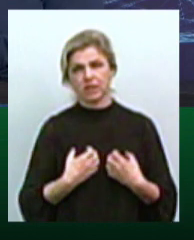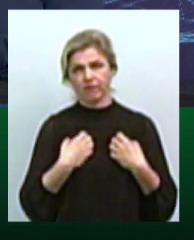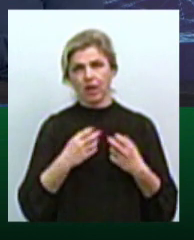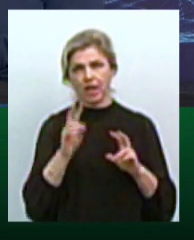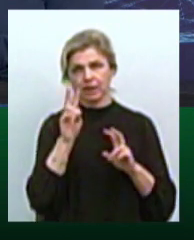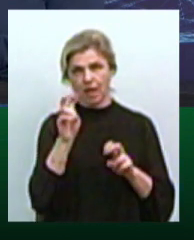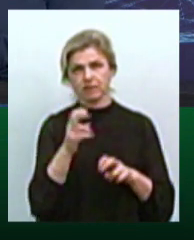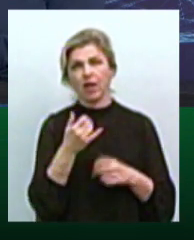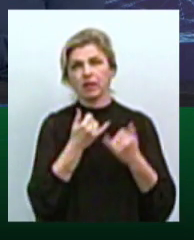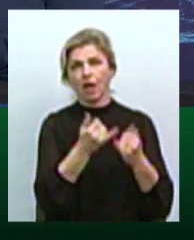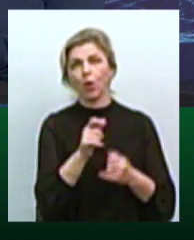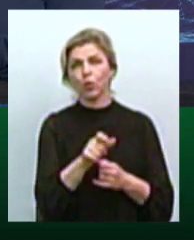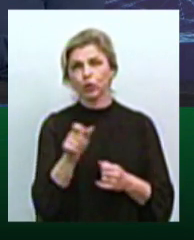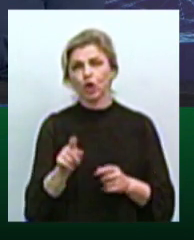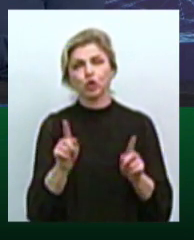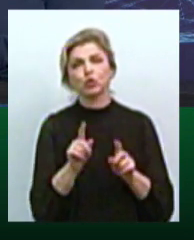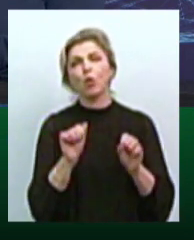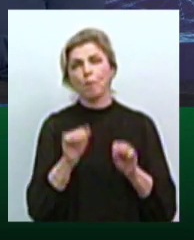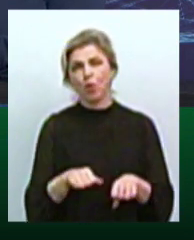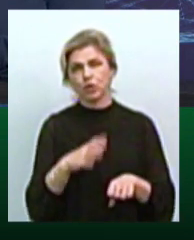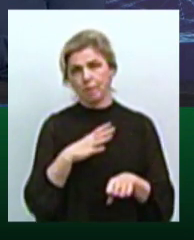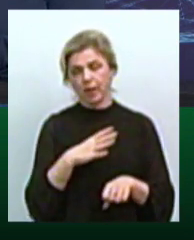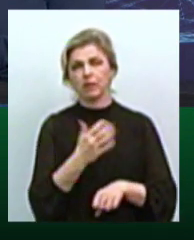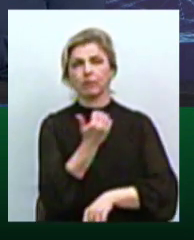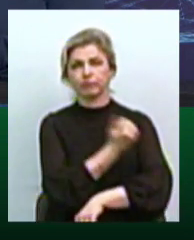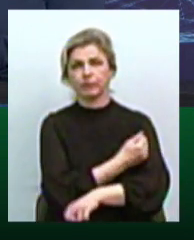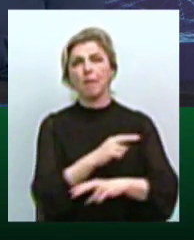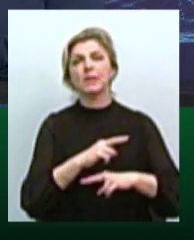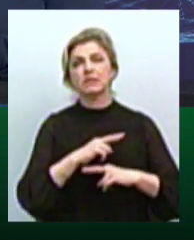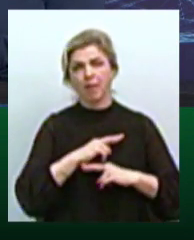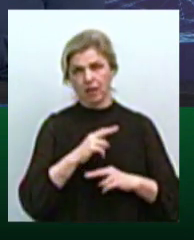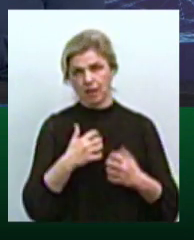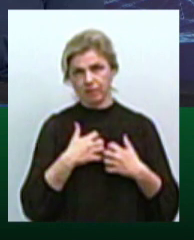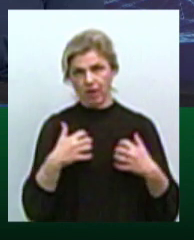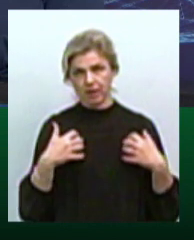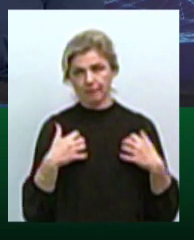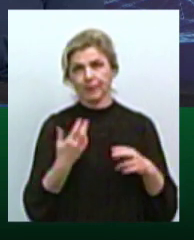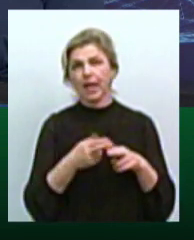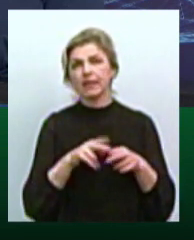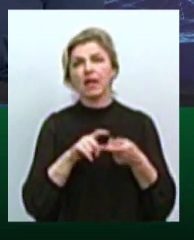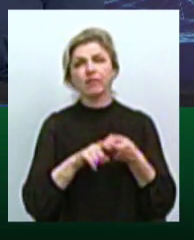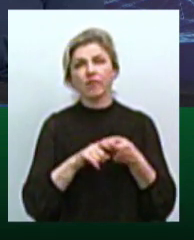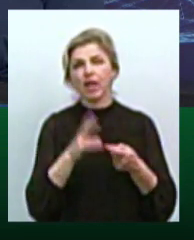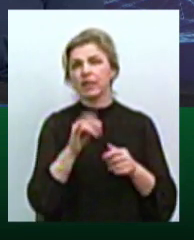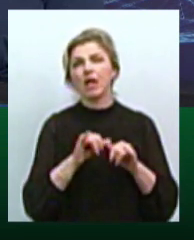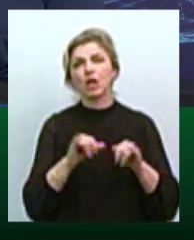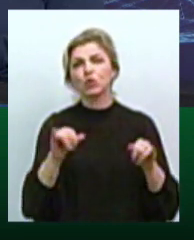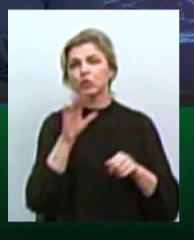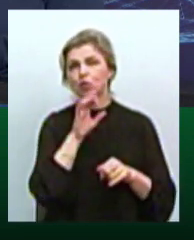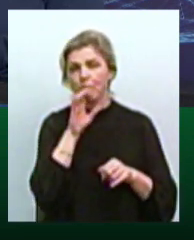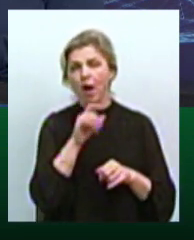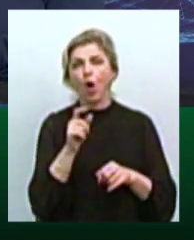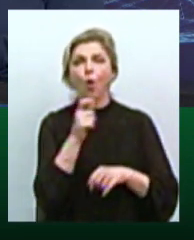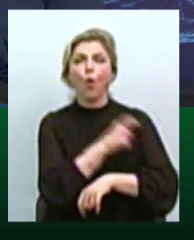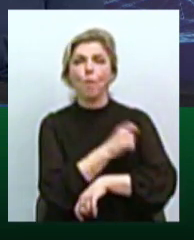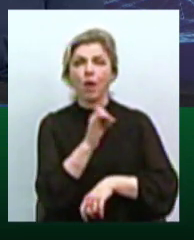дирофіляріоз, щоб можна було приспати тварину. Адже дирофілярі, їх не розносять собаки, їх розносять комари, які можуть